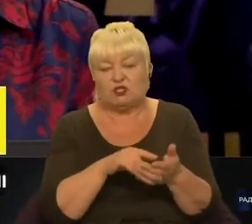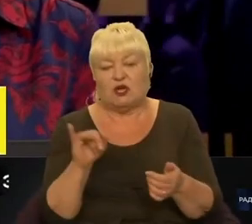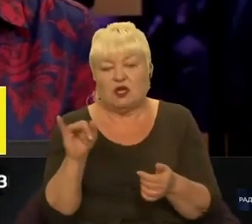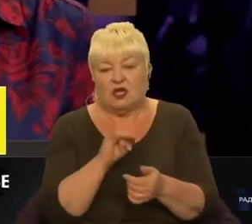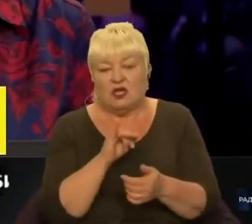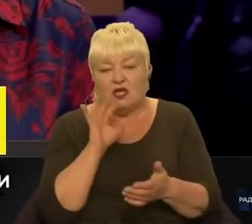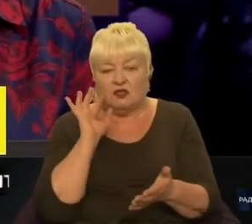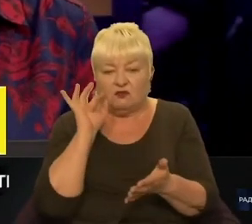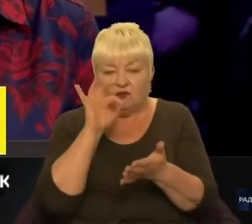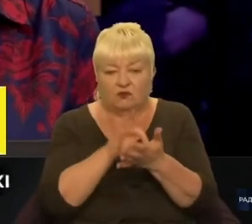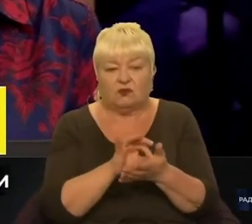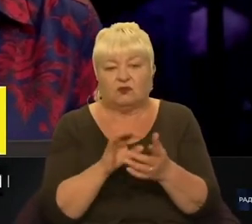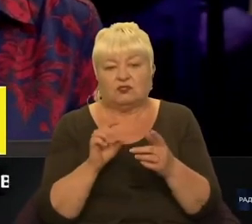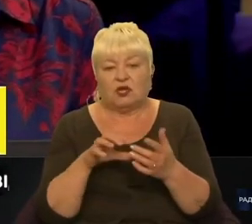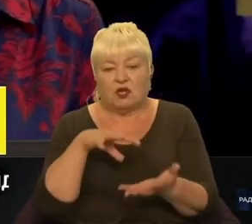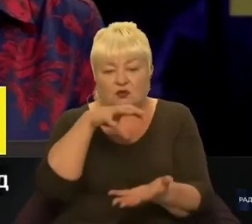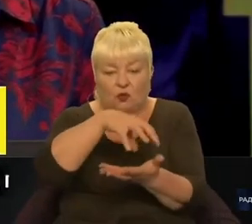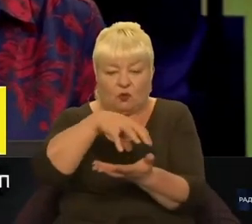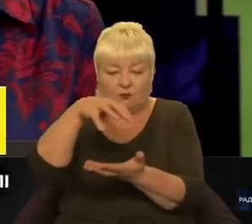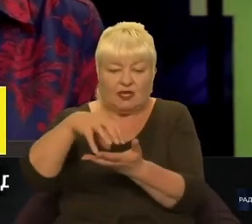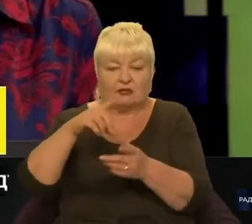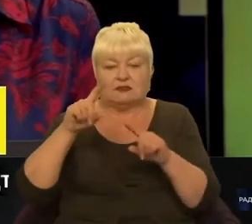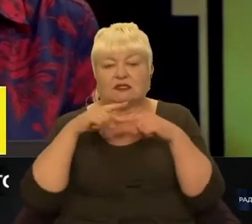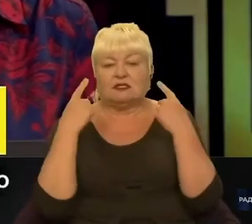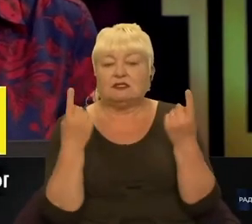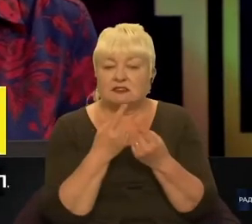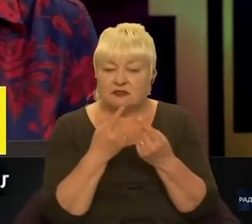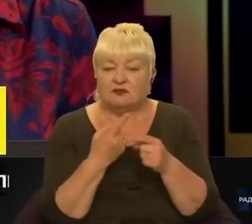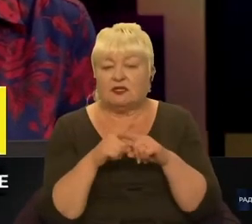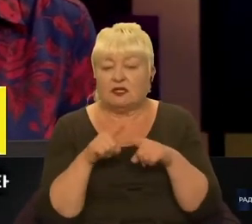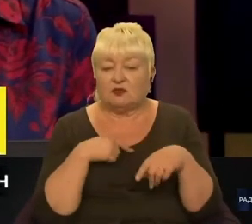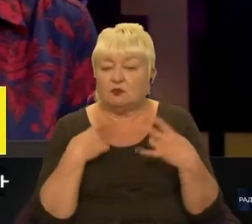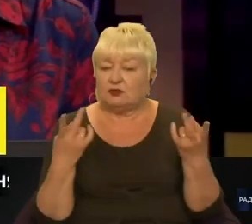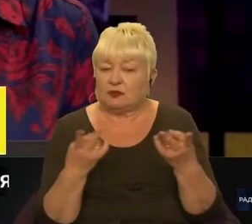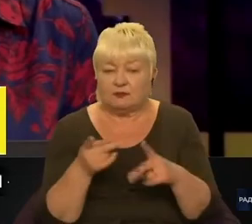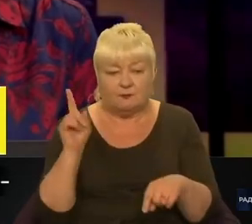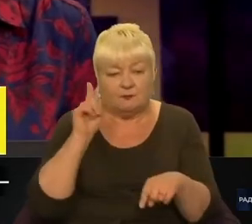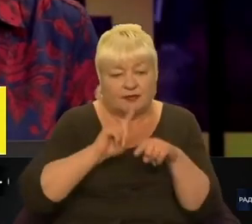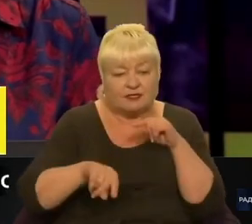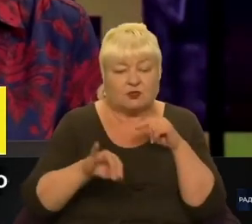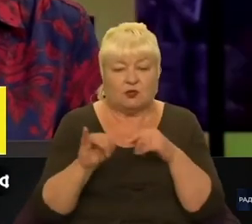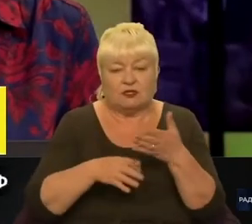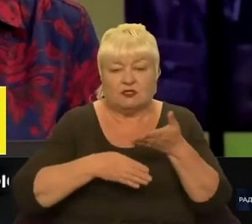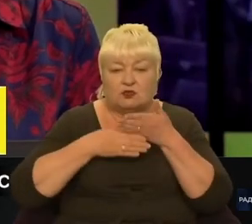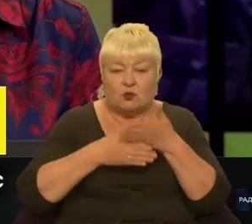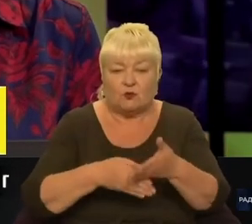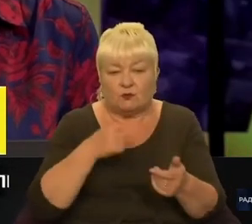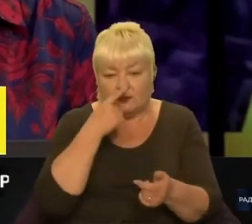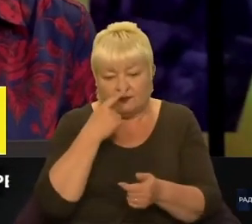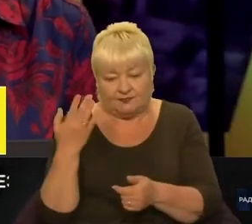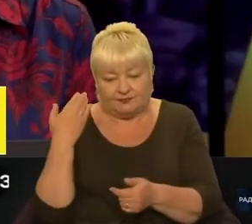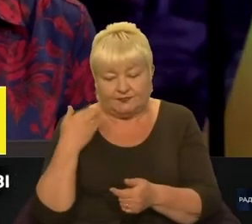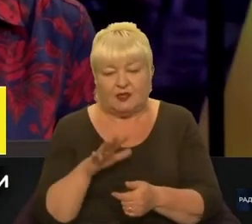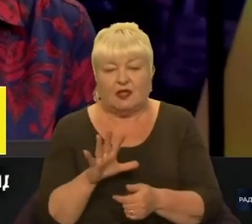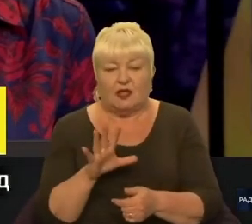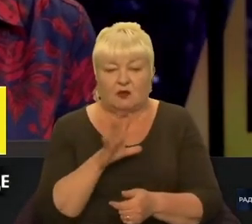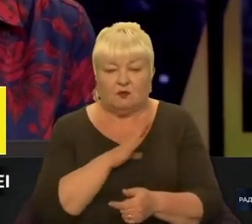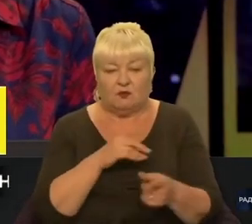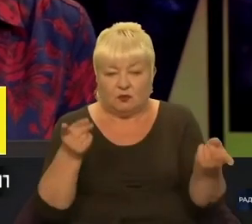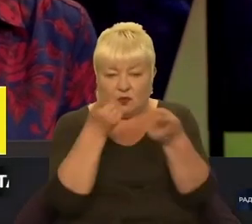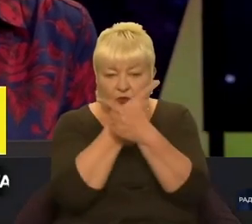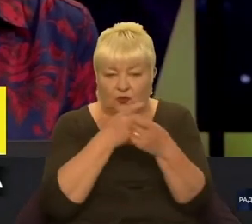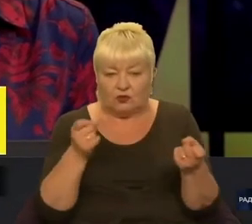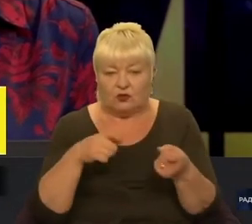'єкти цивільні. Вони житлові будинки. Тому нам треба прискорюватися із допомогою. Нещодавно було і президентом оголошено, що